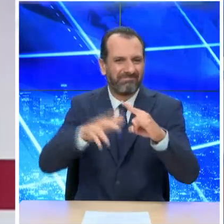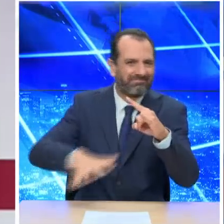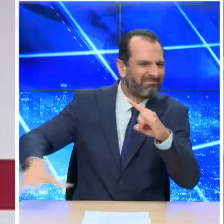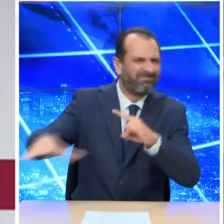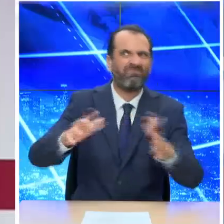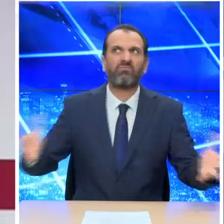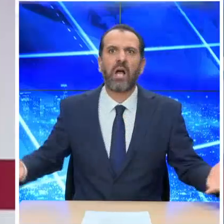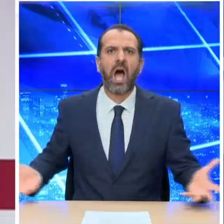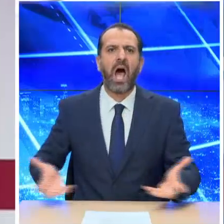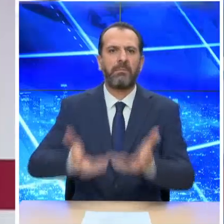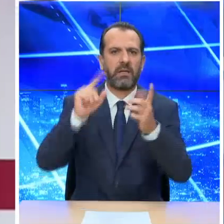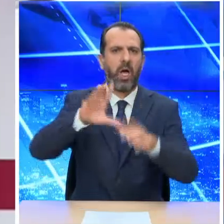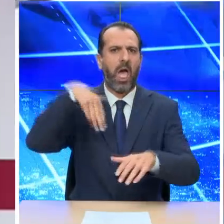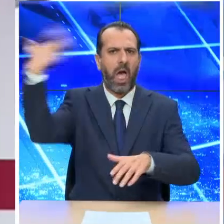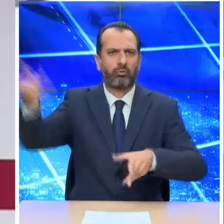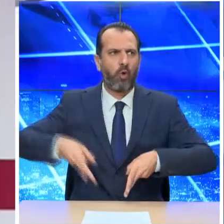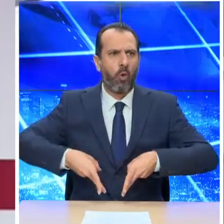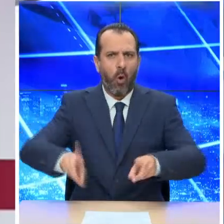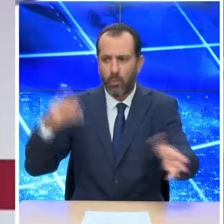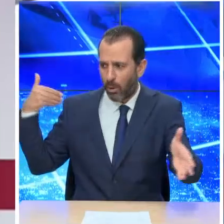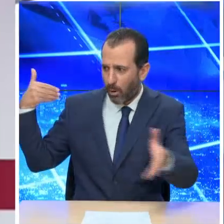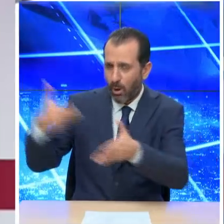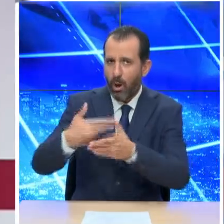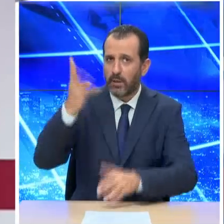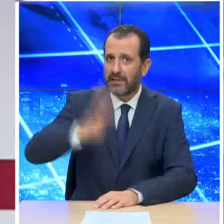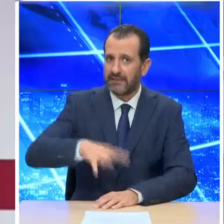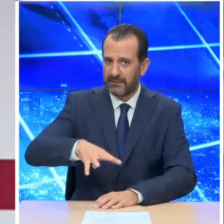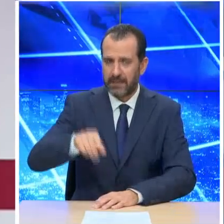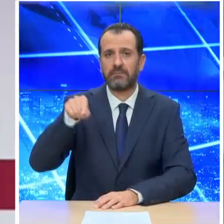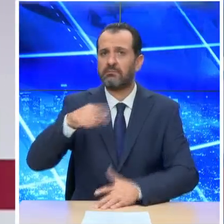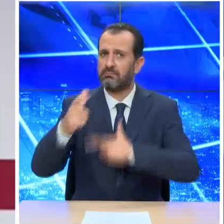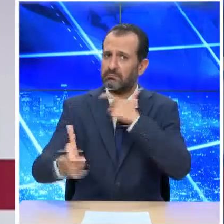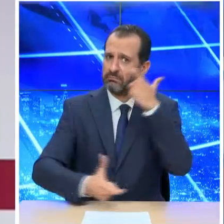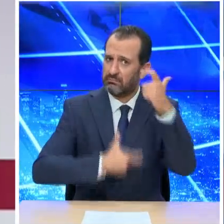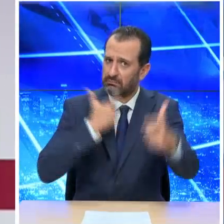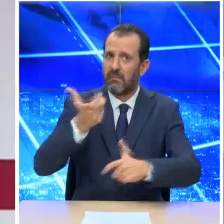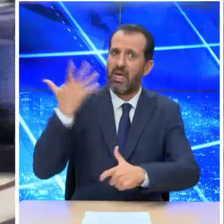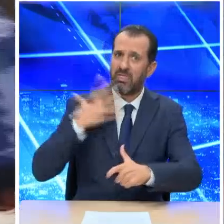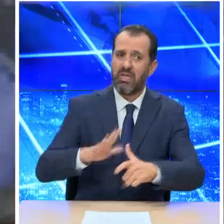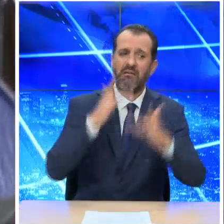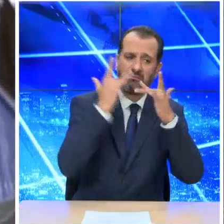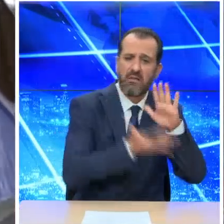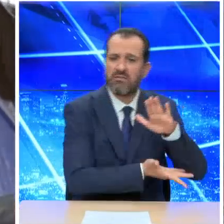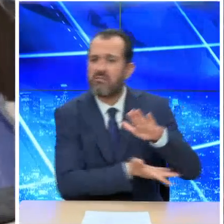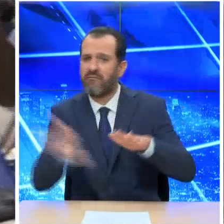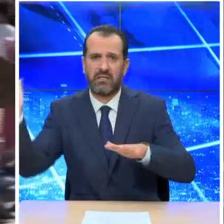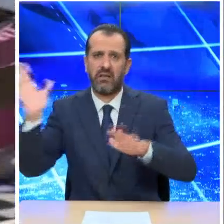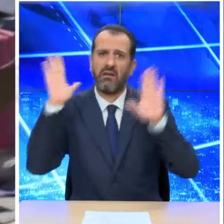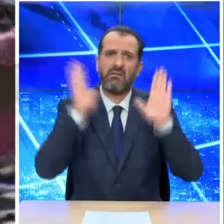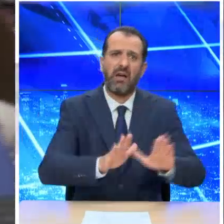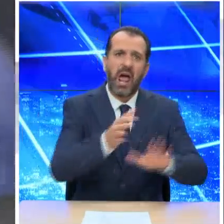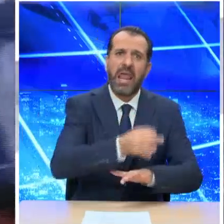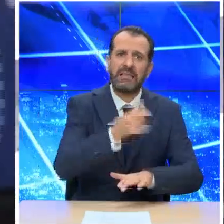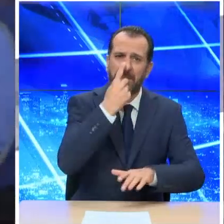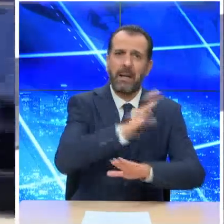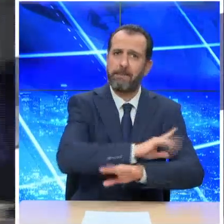καταστροφή της δομής στη Μόρια αρκετά άτομα μεταξύ τους και μικρά παιδιά ζητούν να αποχωρήσουν από το νησί λίγο μετά τις 11 σημειώθηκε ένταση